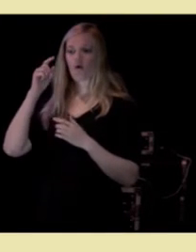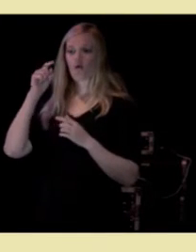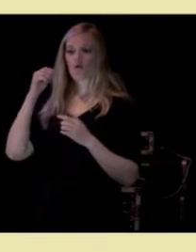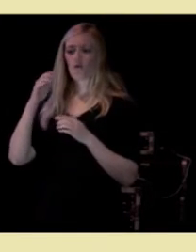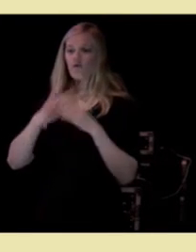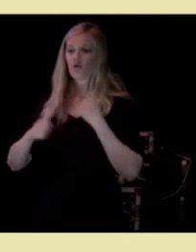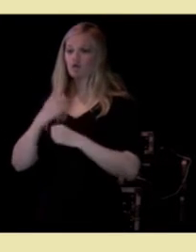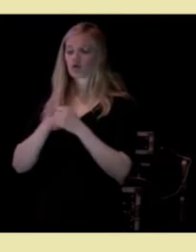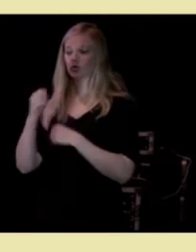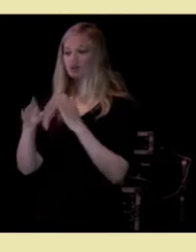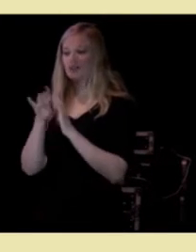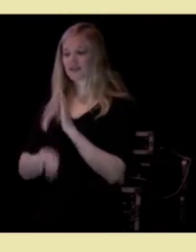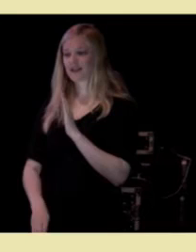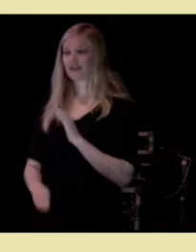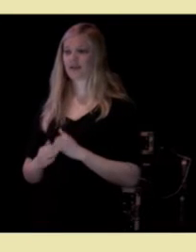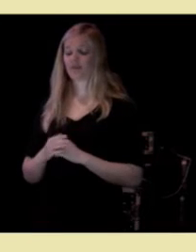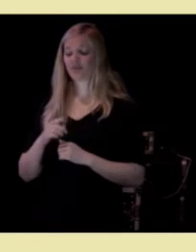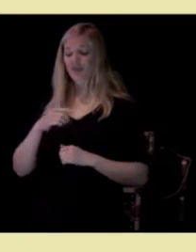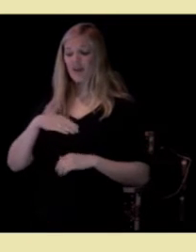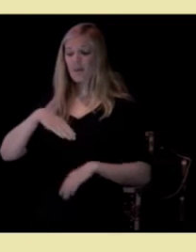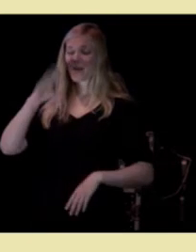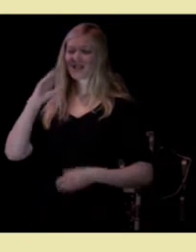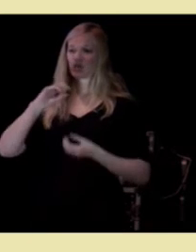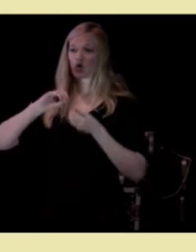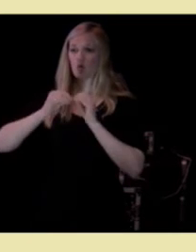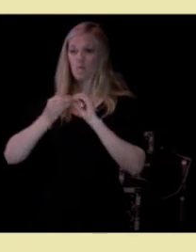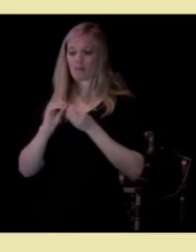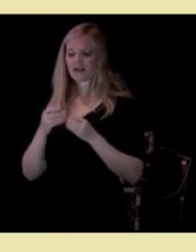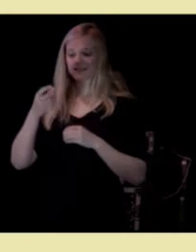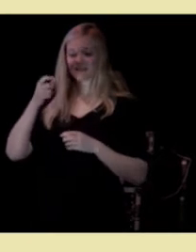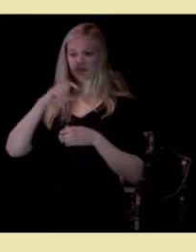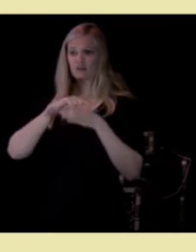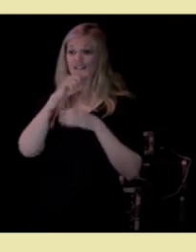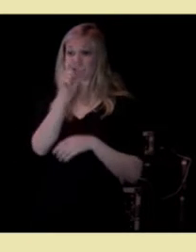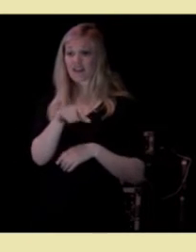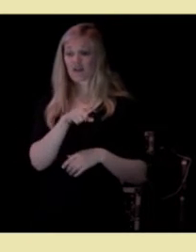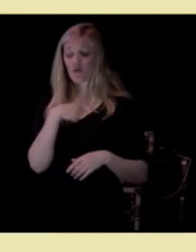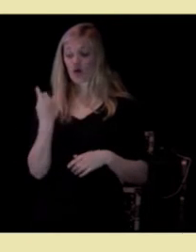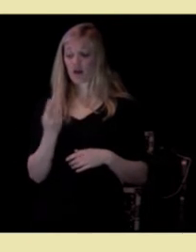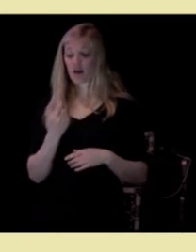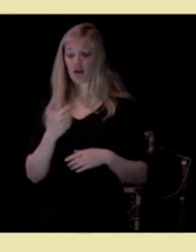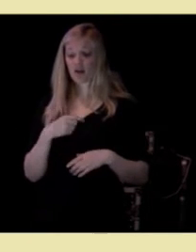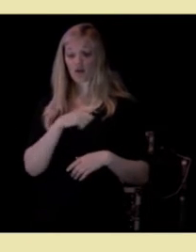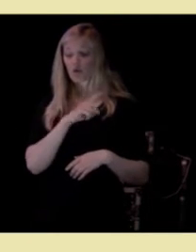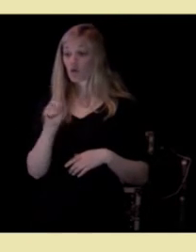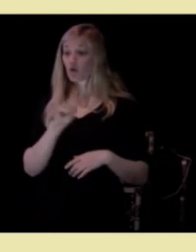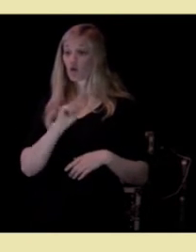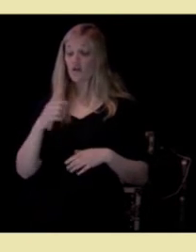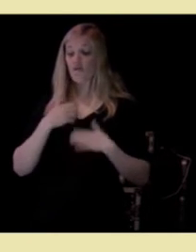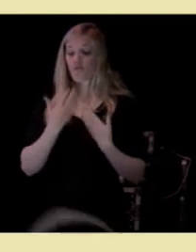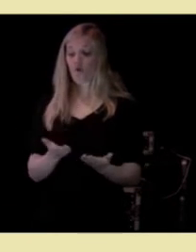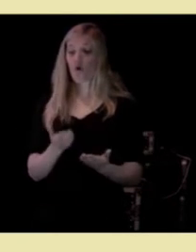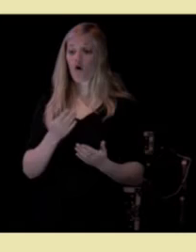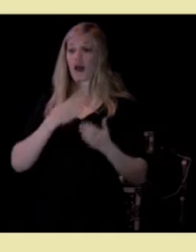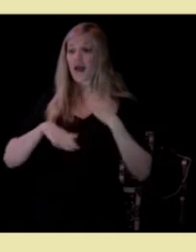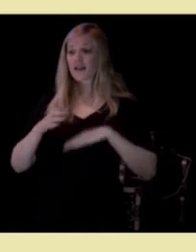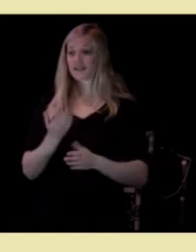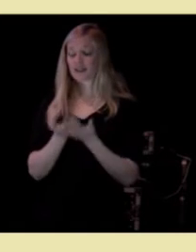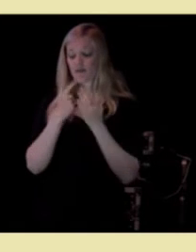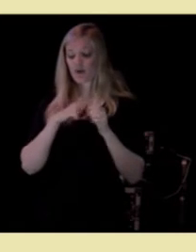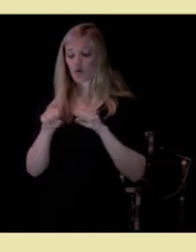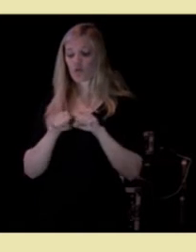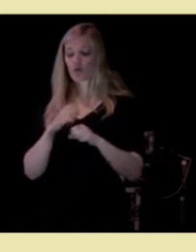Noen av de mest komplekse komplekse pasientene våre får sin helsehjelp i kommunehelsetjenesten